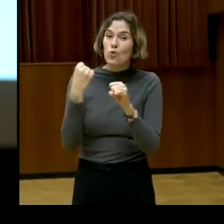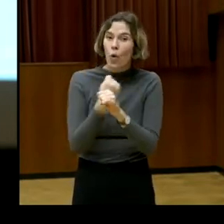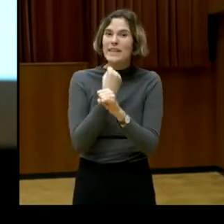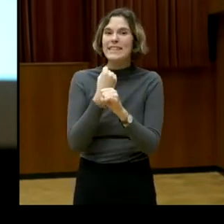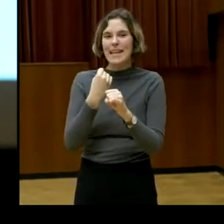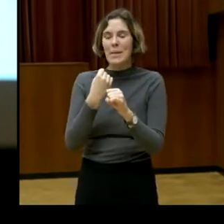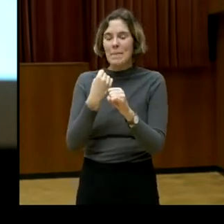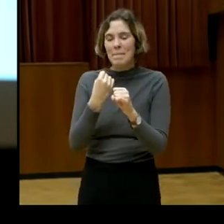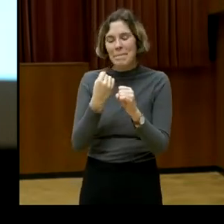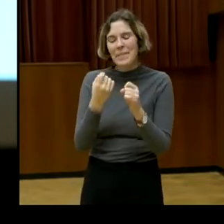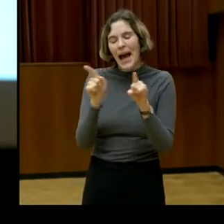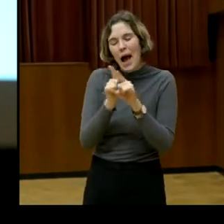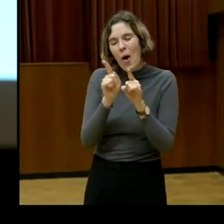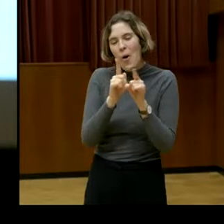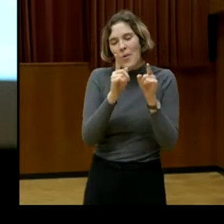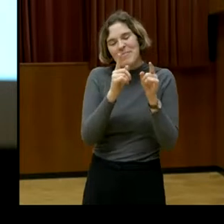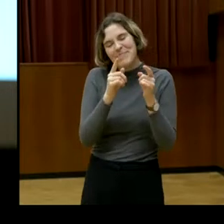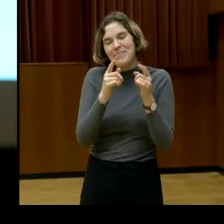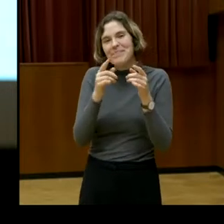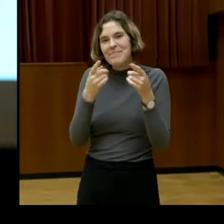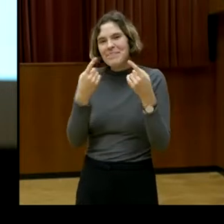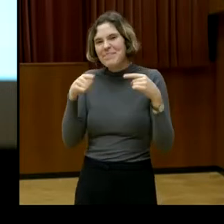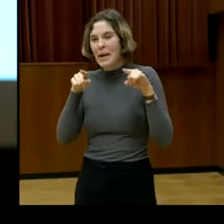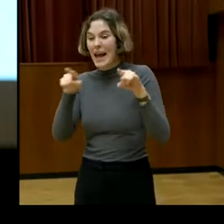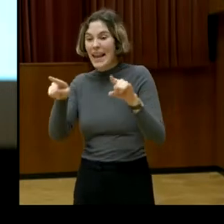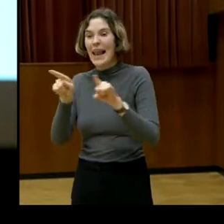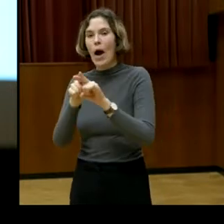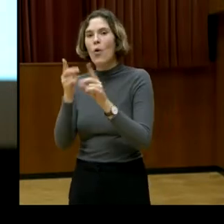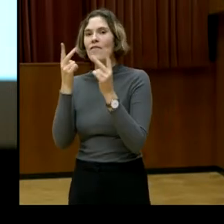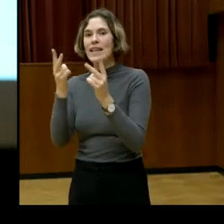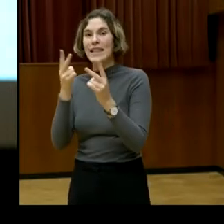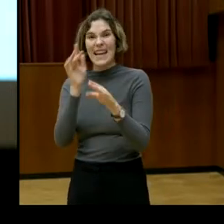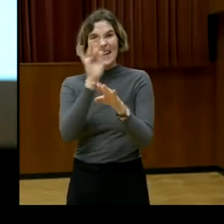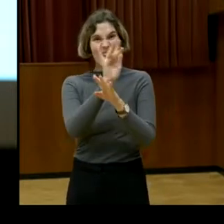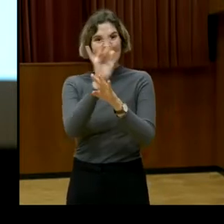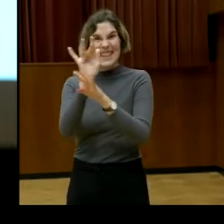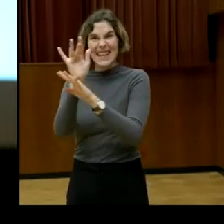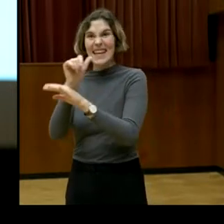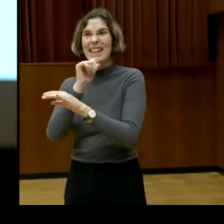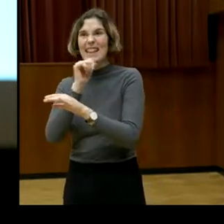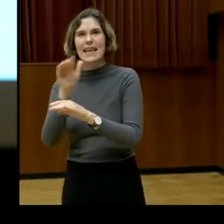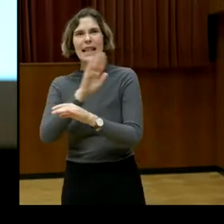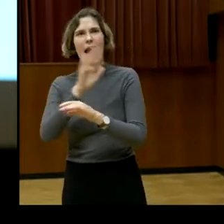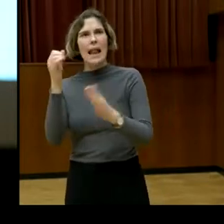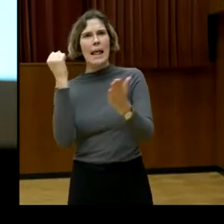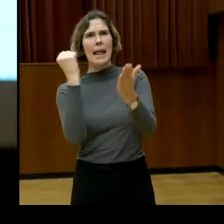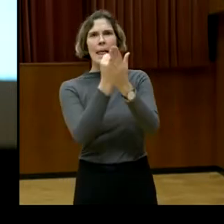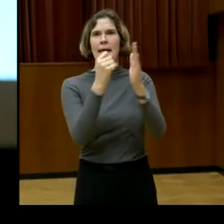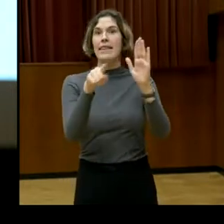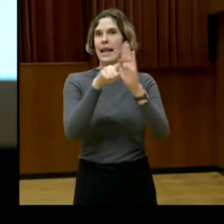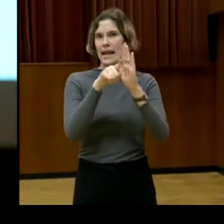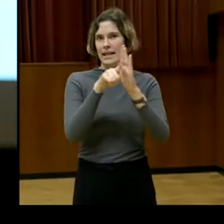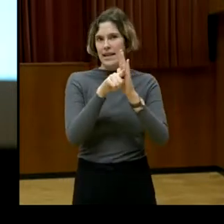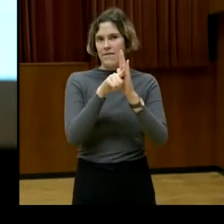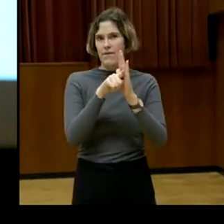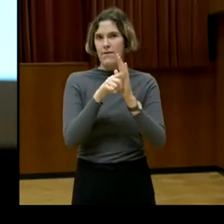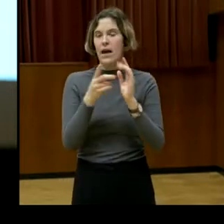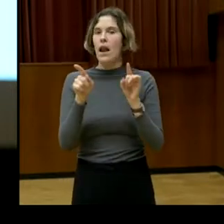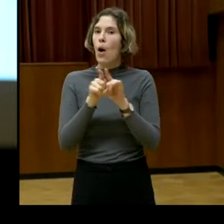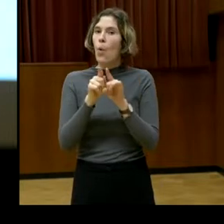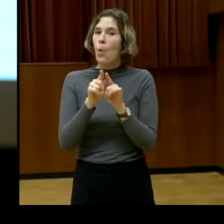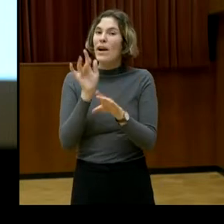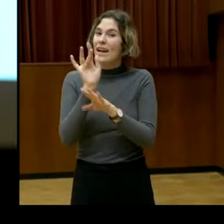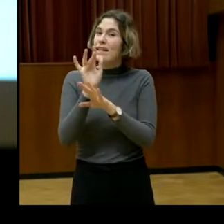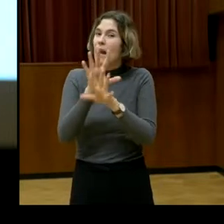mit dieser zu vermengen und in einen Topf zu werfen. Denn das schwächt sozusagen auch den